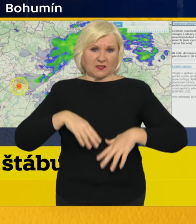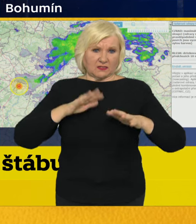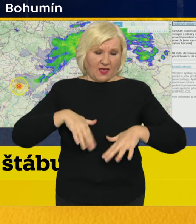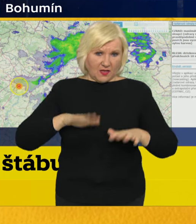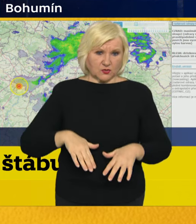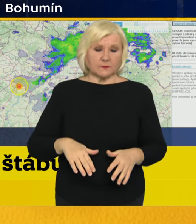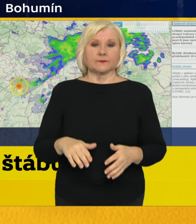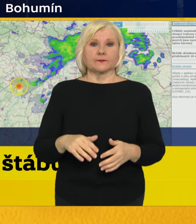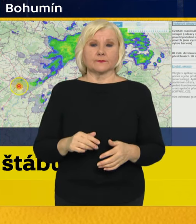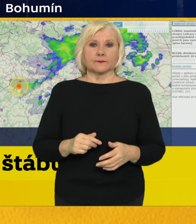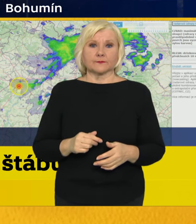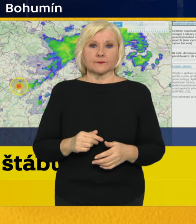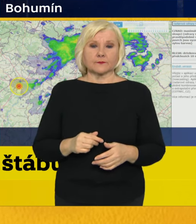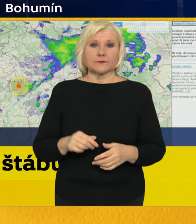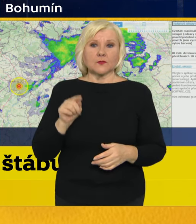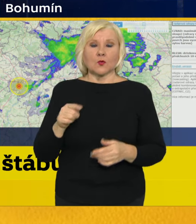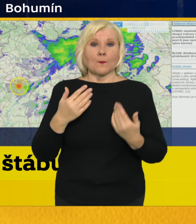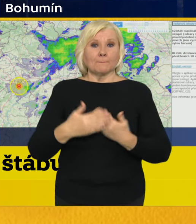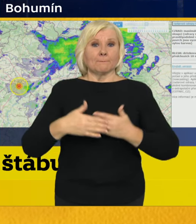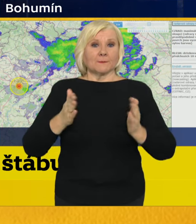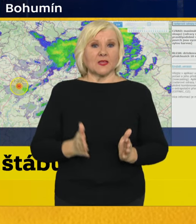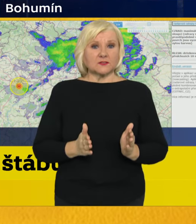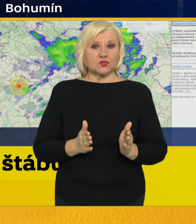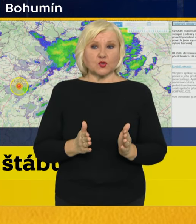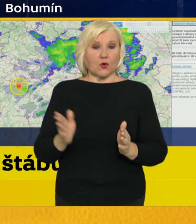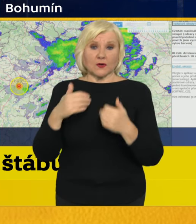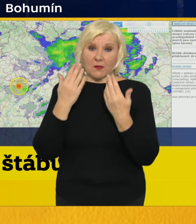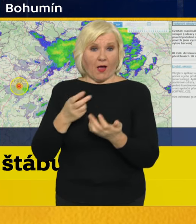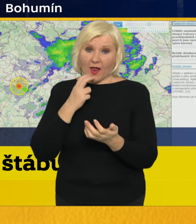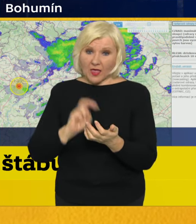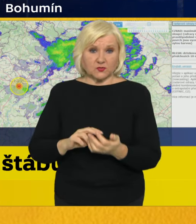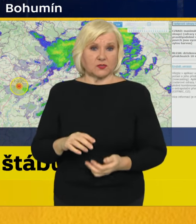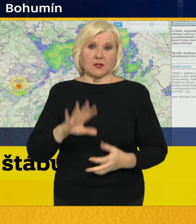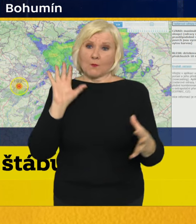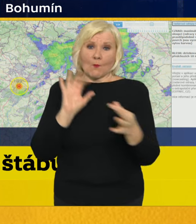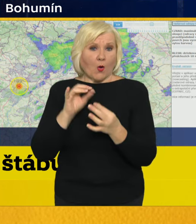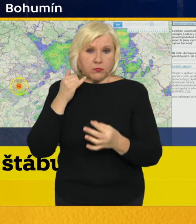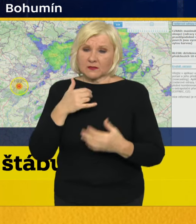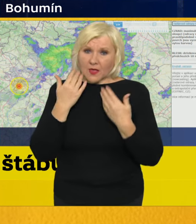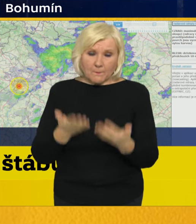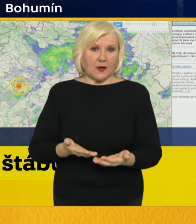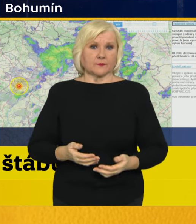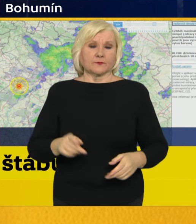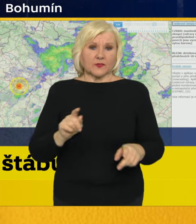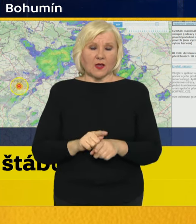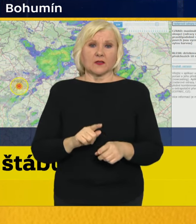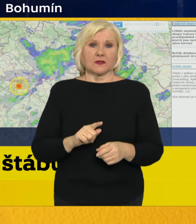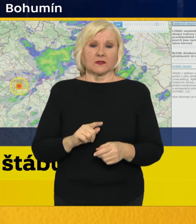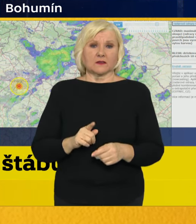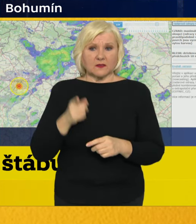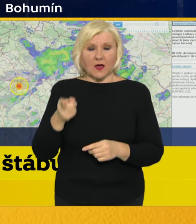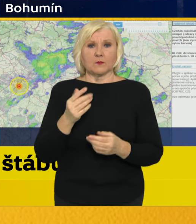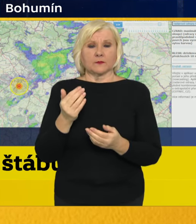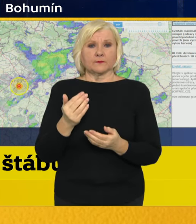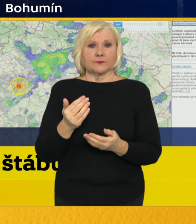protože to město je odříznuté od elektřiny, od telefonu a velmi složitě se tam dostává i po